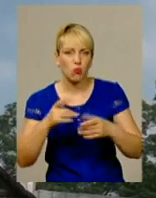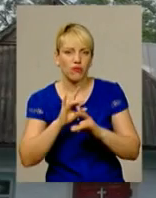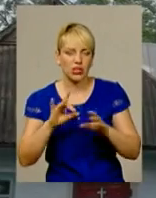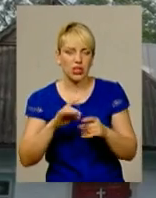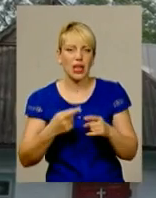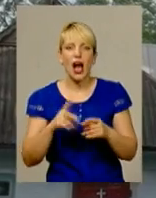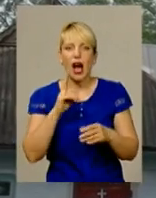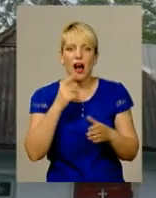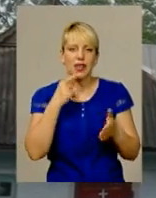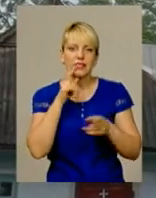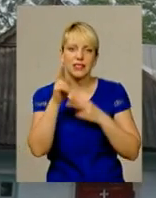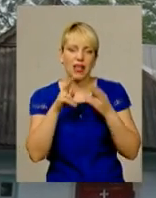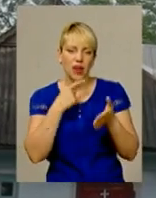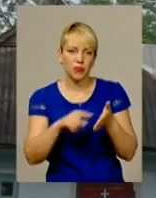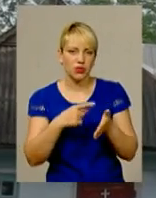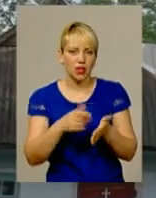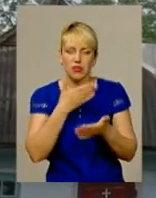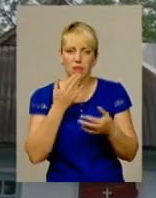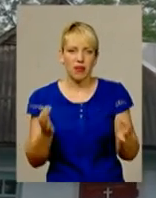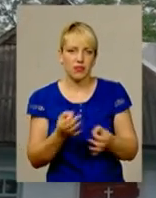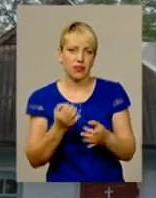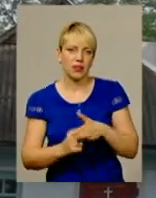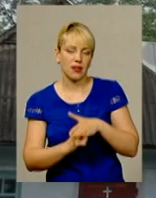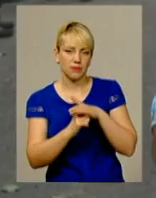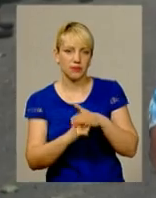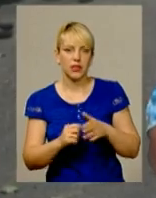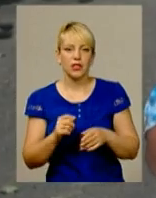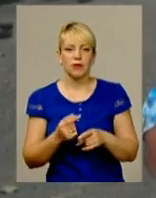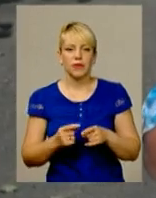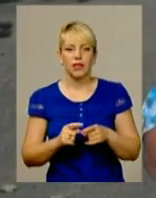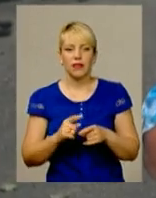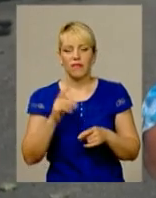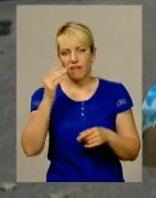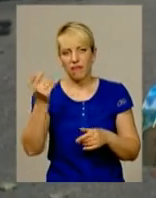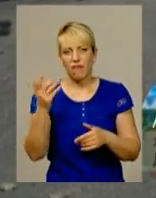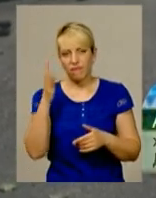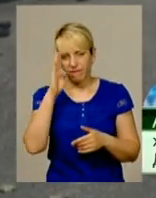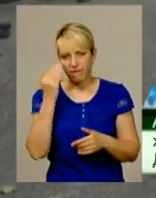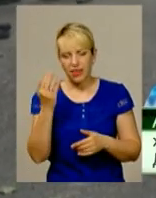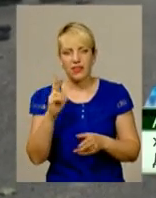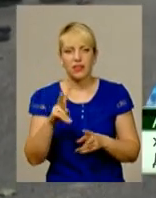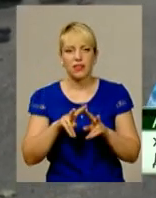написані недоброзичливцями, не мають під собою ніякого підґрунтя. Він наш, як рідний батько наш.